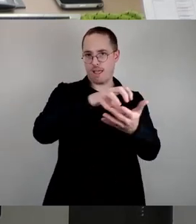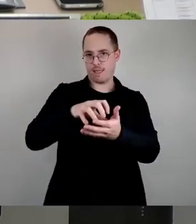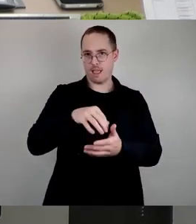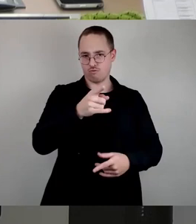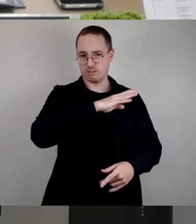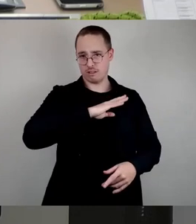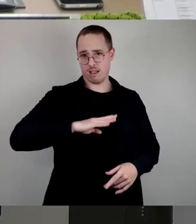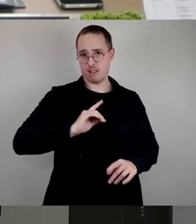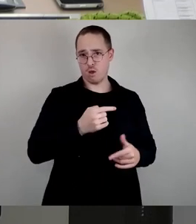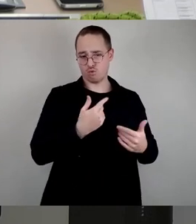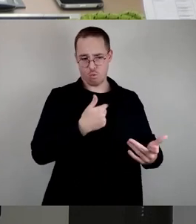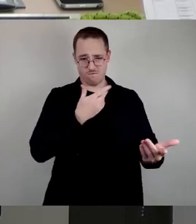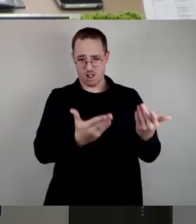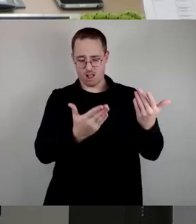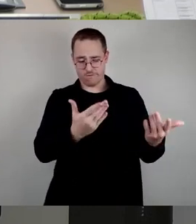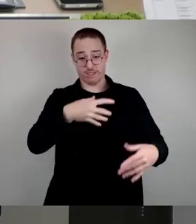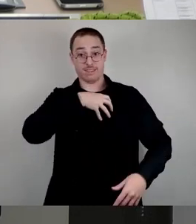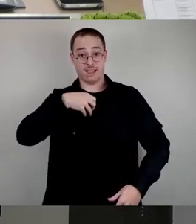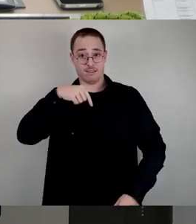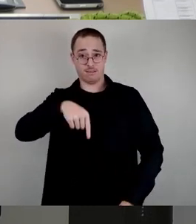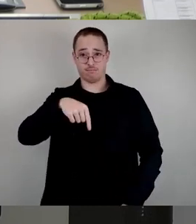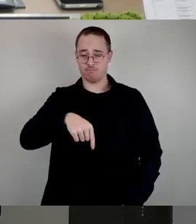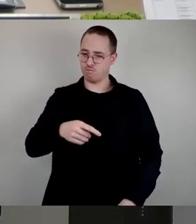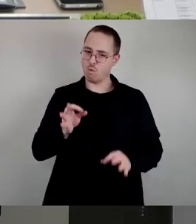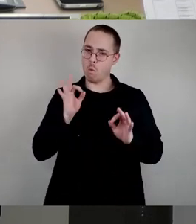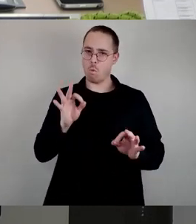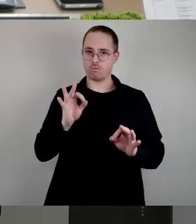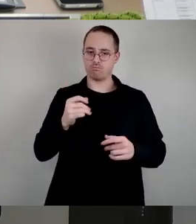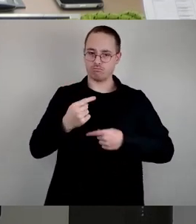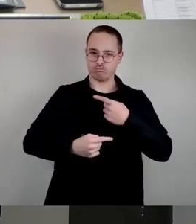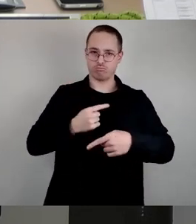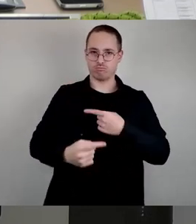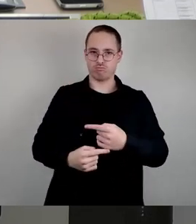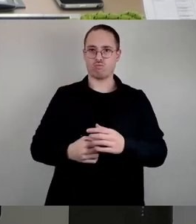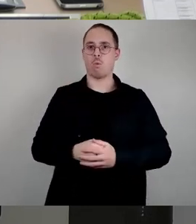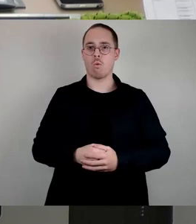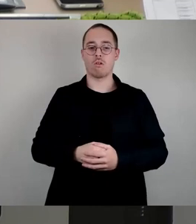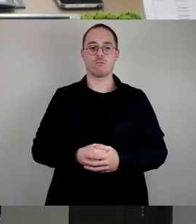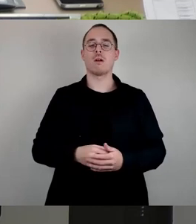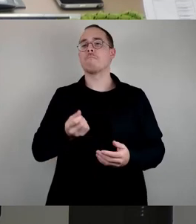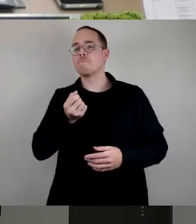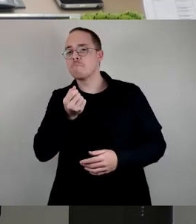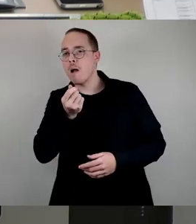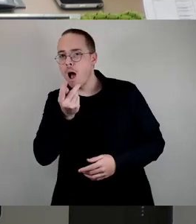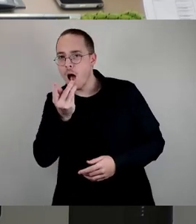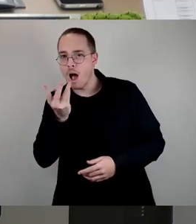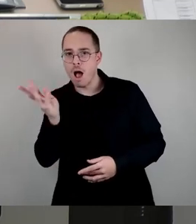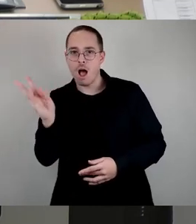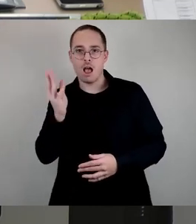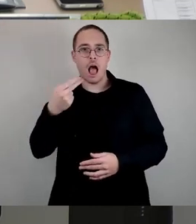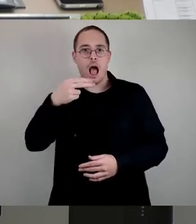Trotz vereinzelter Prof-Hamas-Proteste sind die Beziehungen innerhalb der Stadt stabil geblieben